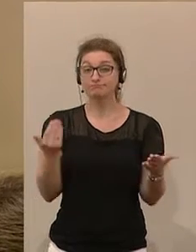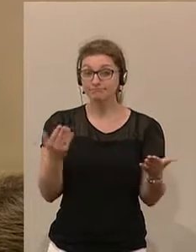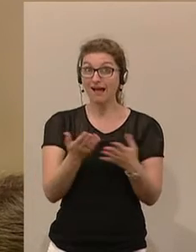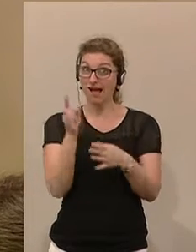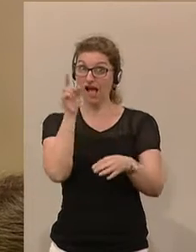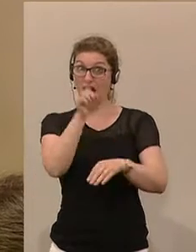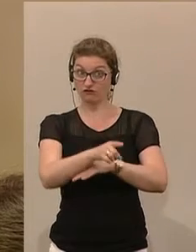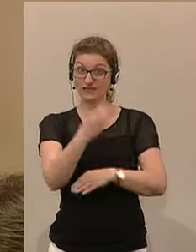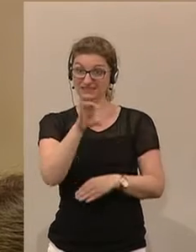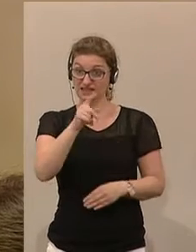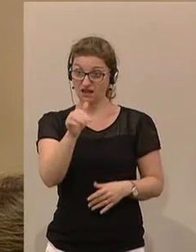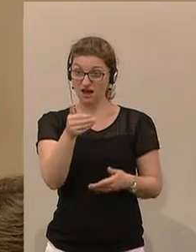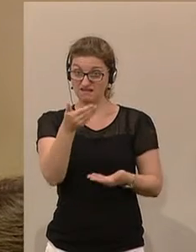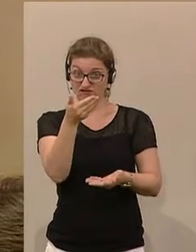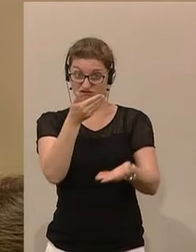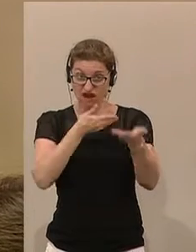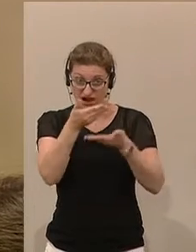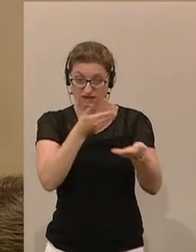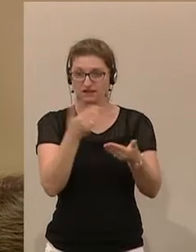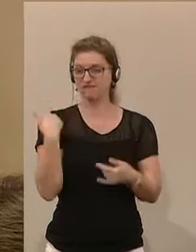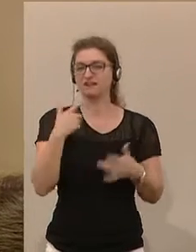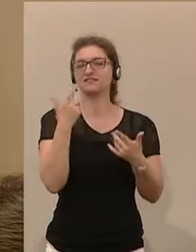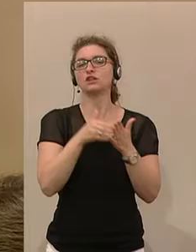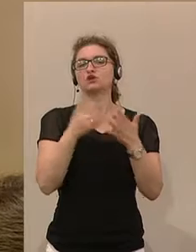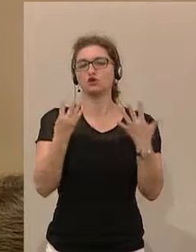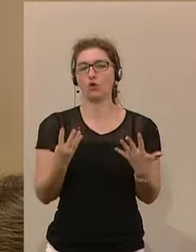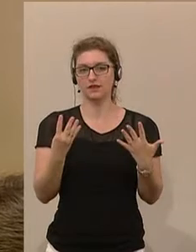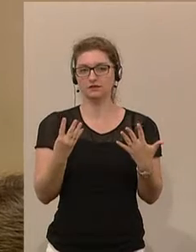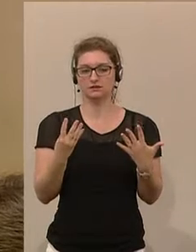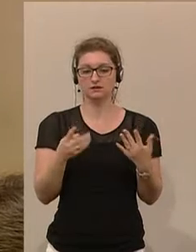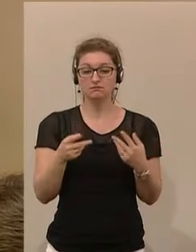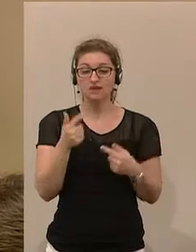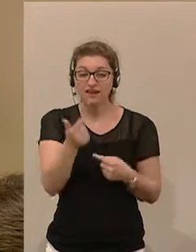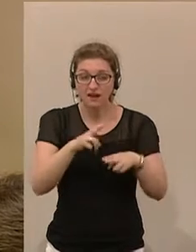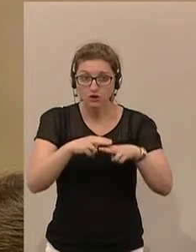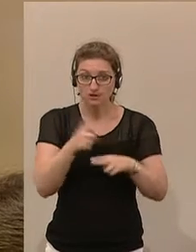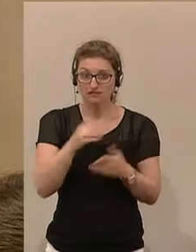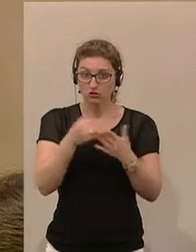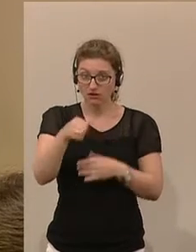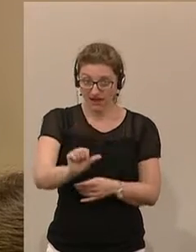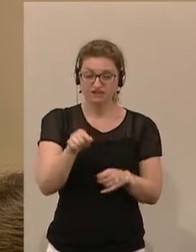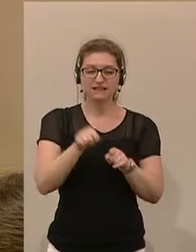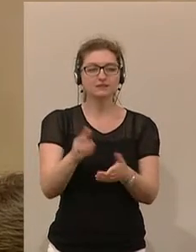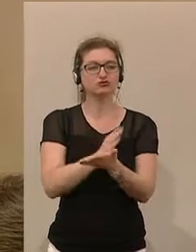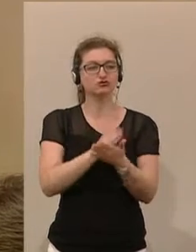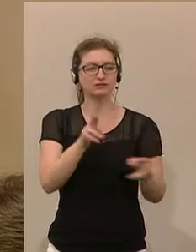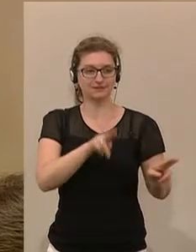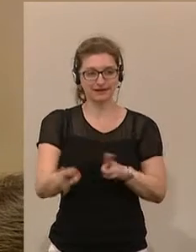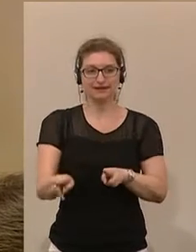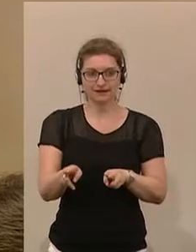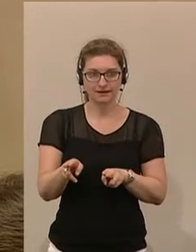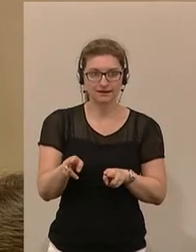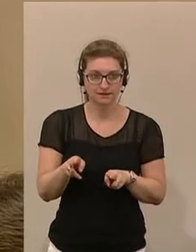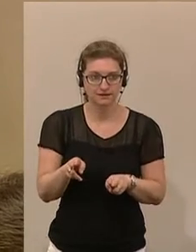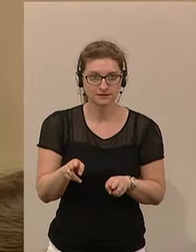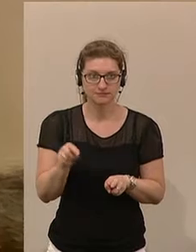CETA zu verhandeln, ist im Jahr 2009 ergangen. Und 2011 wurden dann diese Schiedsgerichte, ich werde darauf noch zurückkommen,